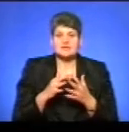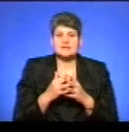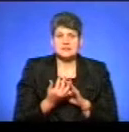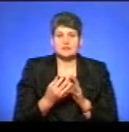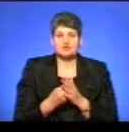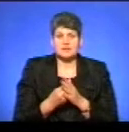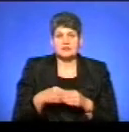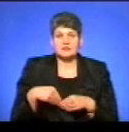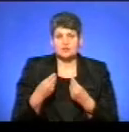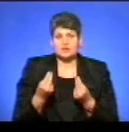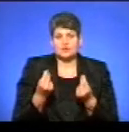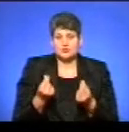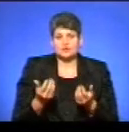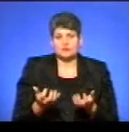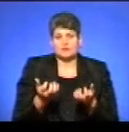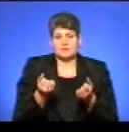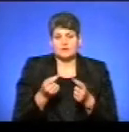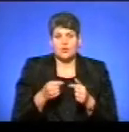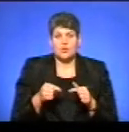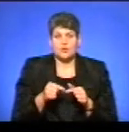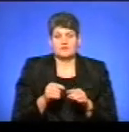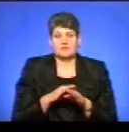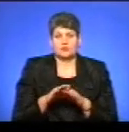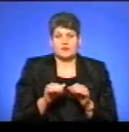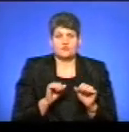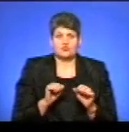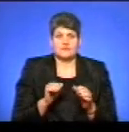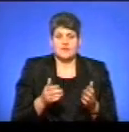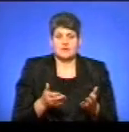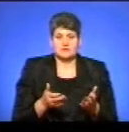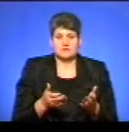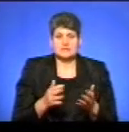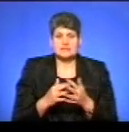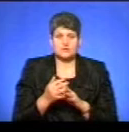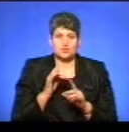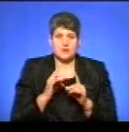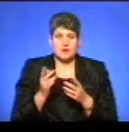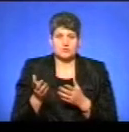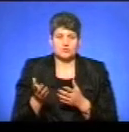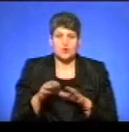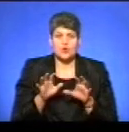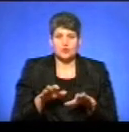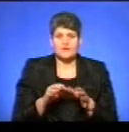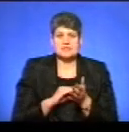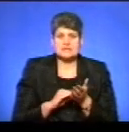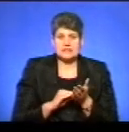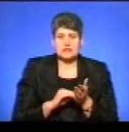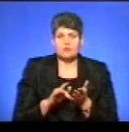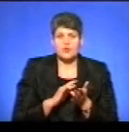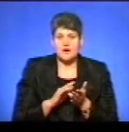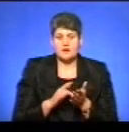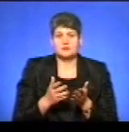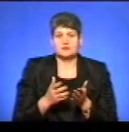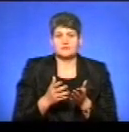кошти, щоби утримати виконавчий орган влади, тобто сільську раду. Голова, секретар, бухгалтер,